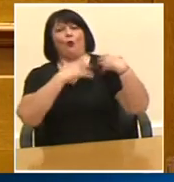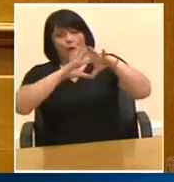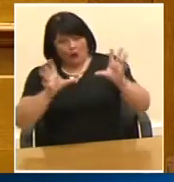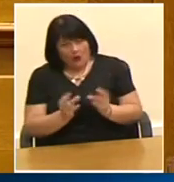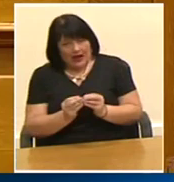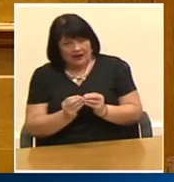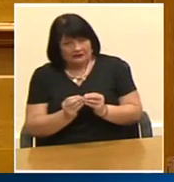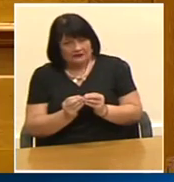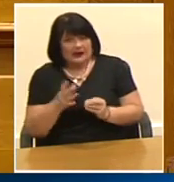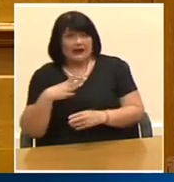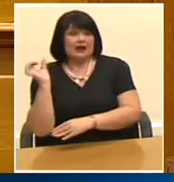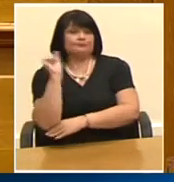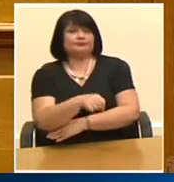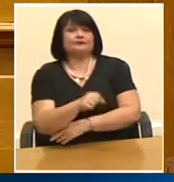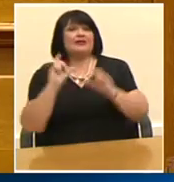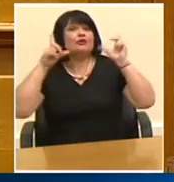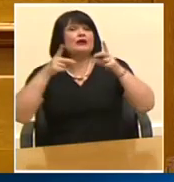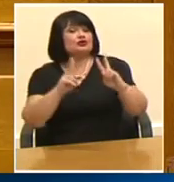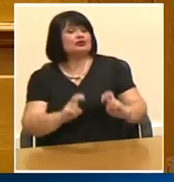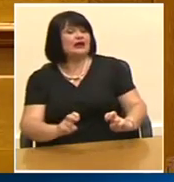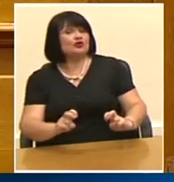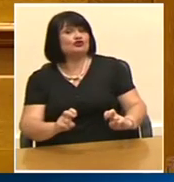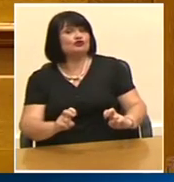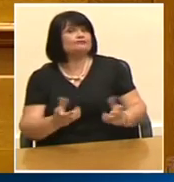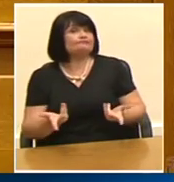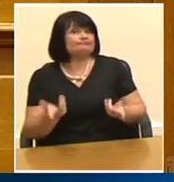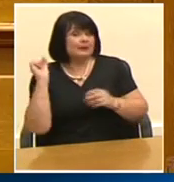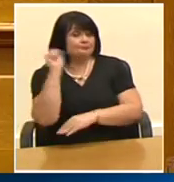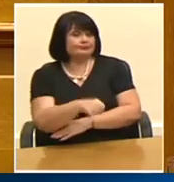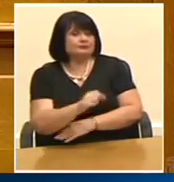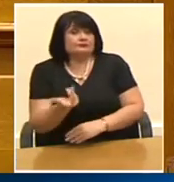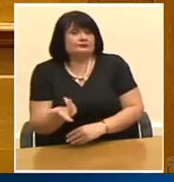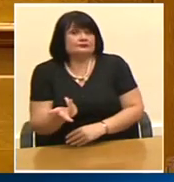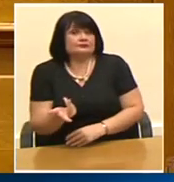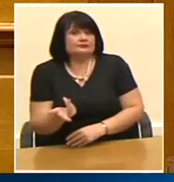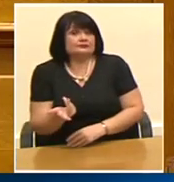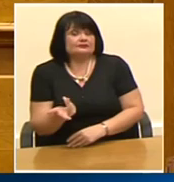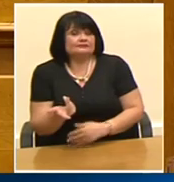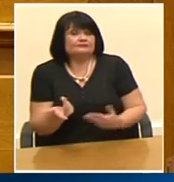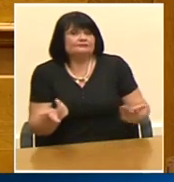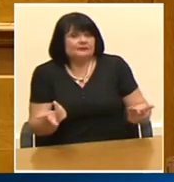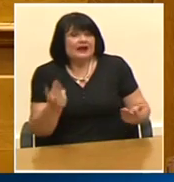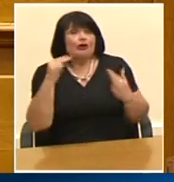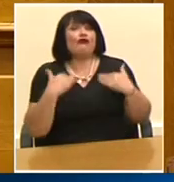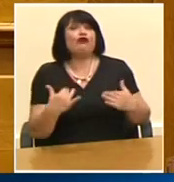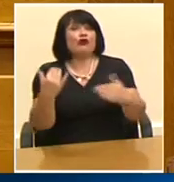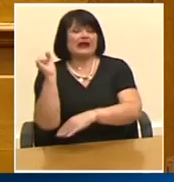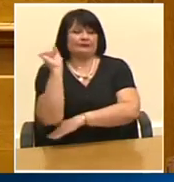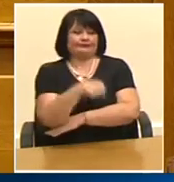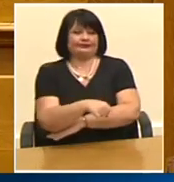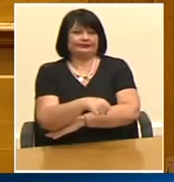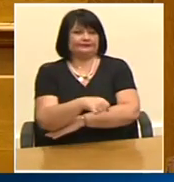του δημοκρατικού ελέγχου εις βάρος τελικά της ίδιας της Βουλής να τις